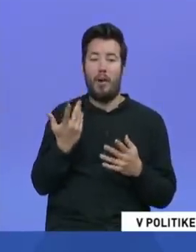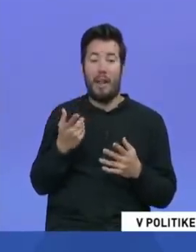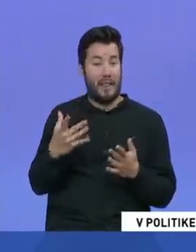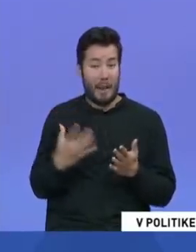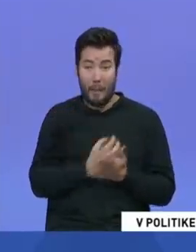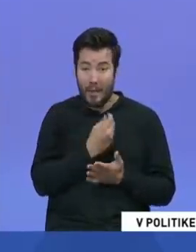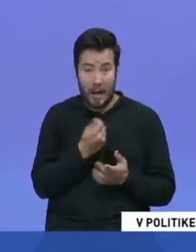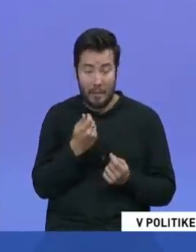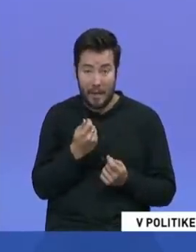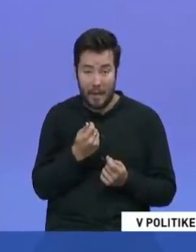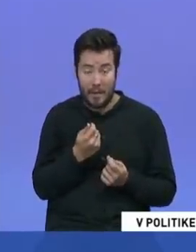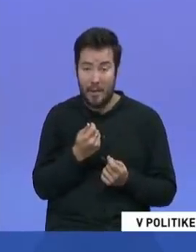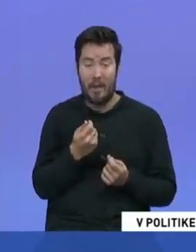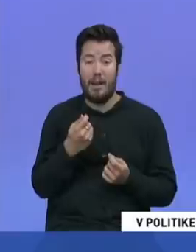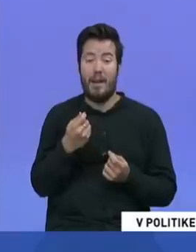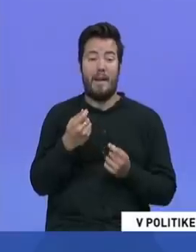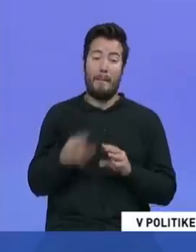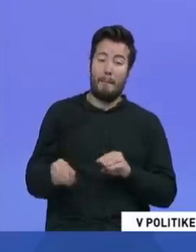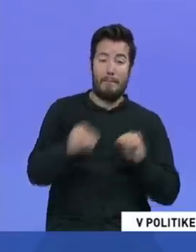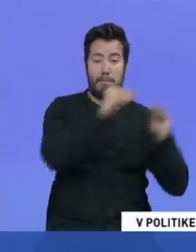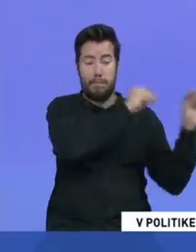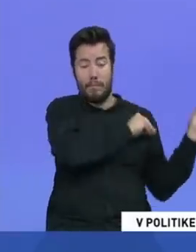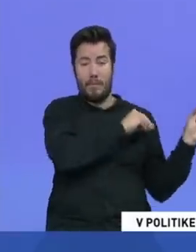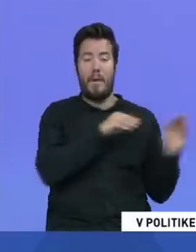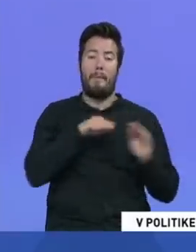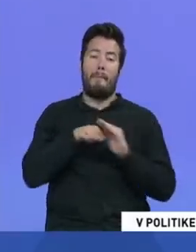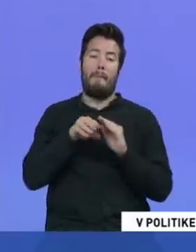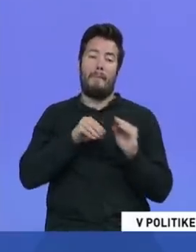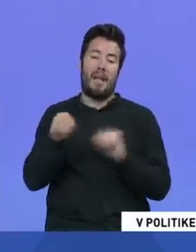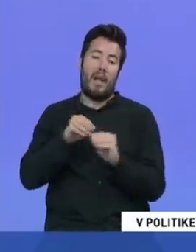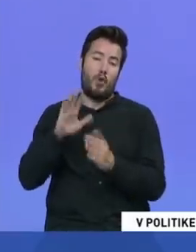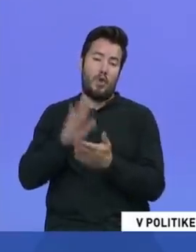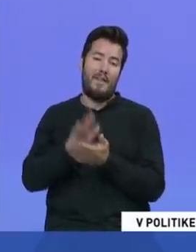tam máte ten limit, lehotu, do ktorej to musíte spraviť, ten migrant ostane na vašom území.